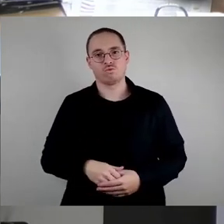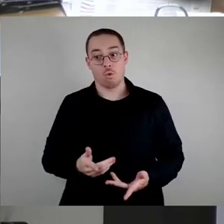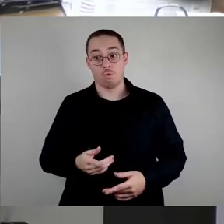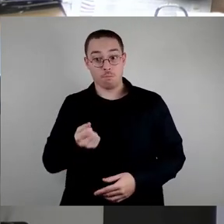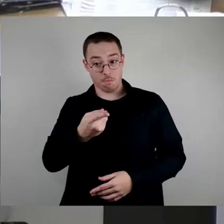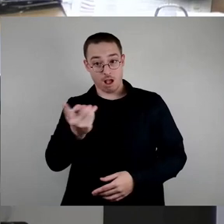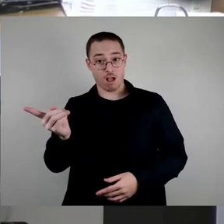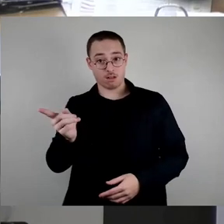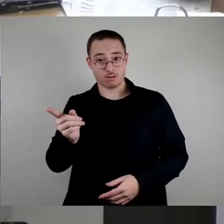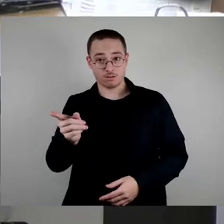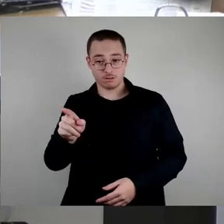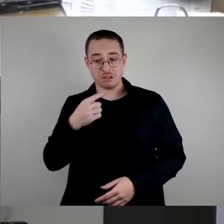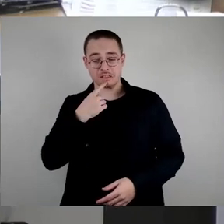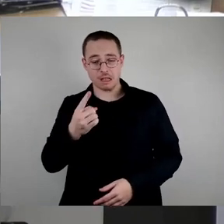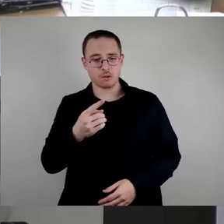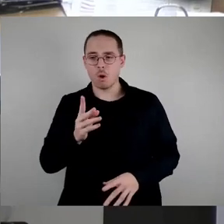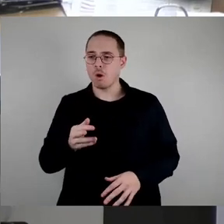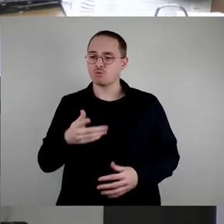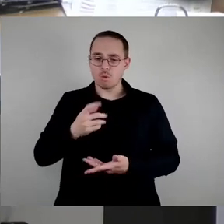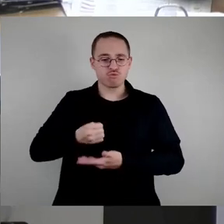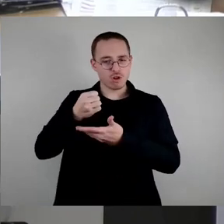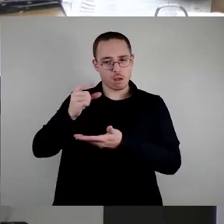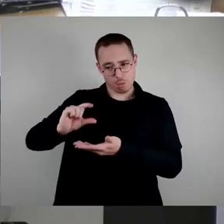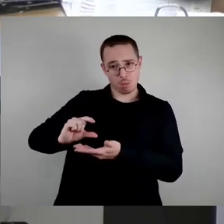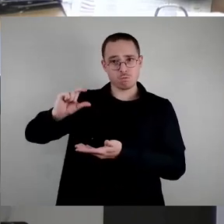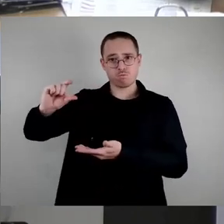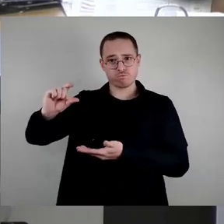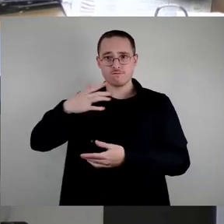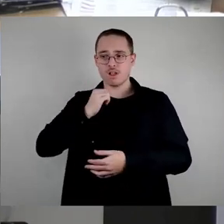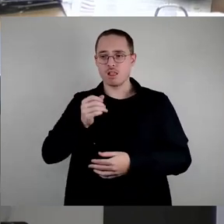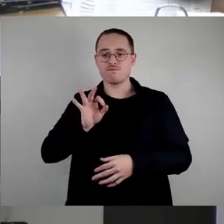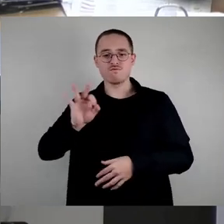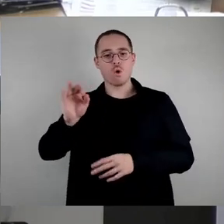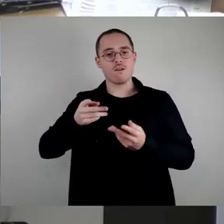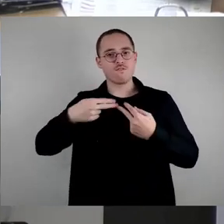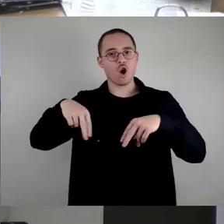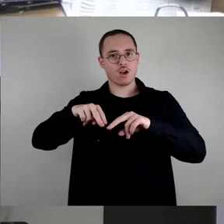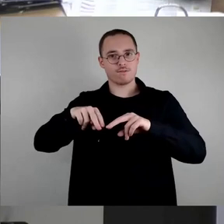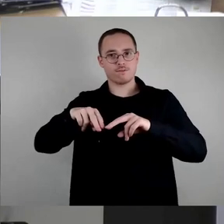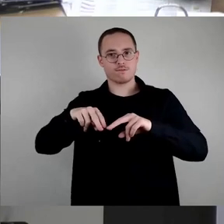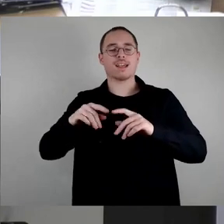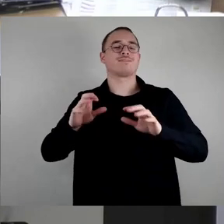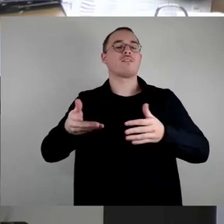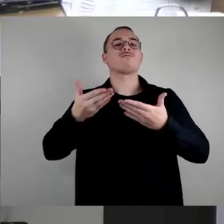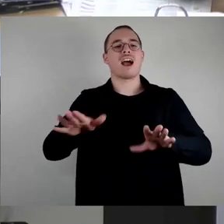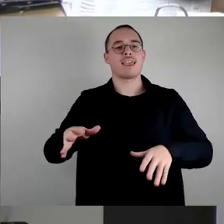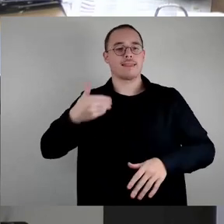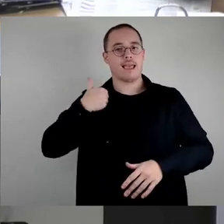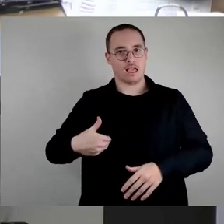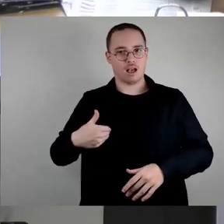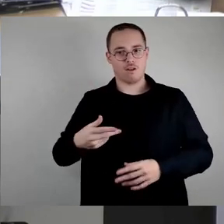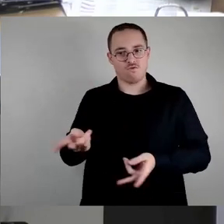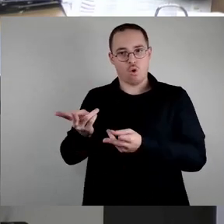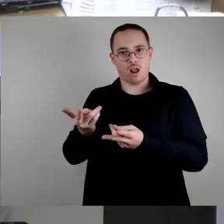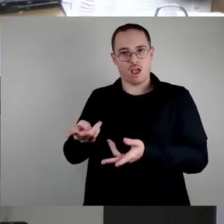von unserem Budget wollen wir gern für die Förderung freier Träger ausgeben, so und so viel wollen wir gern zur Kofinanzierung von Verwaltungsvorhaben